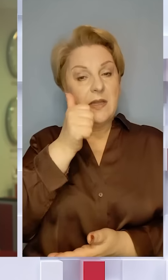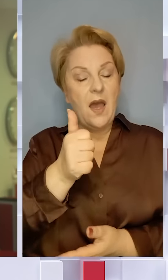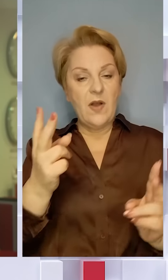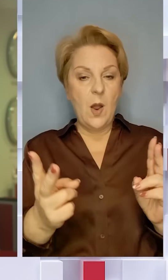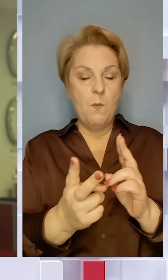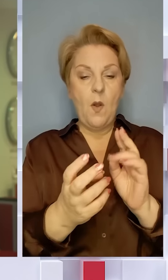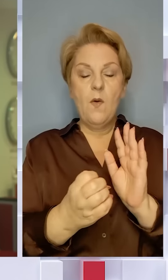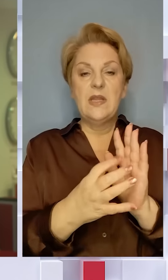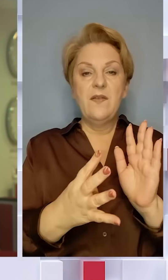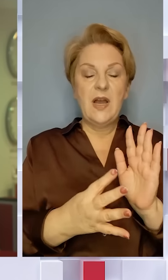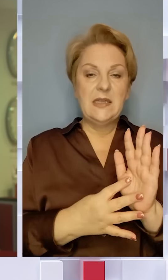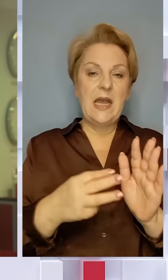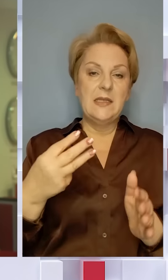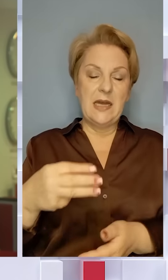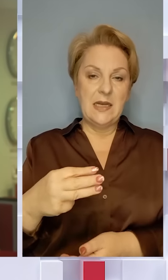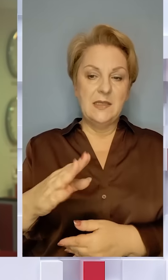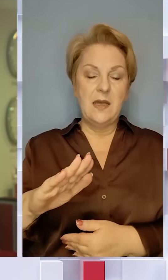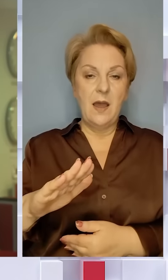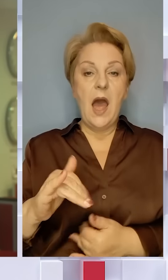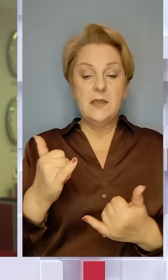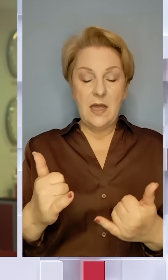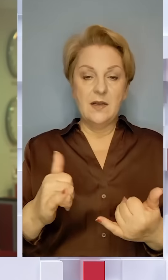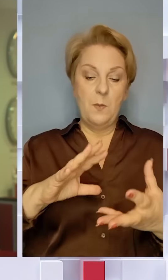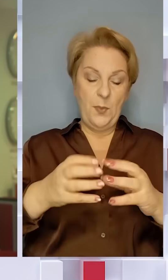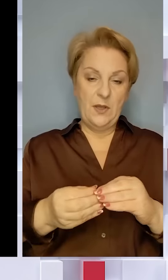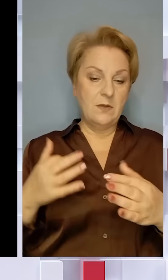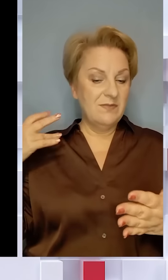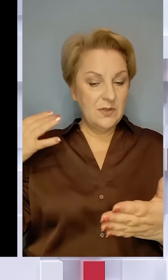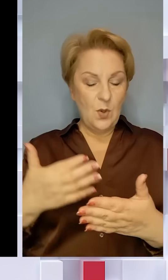побачимось о 19.30. Ну а наразі підсумки цього дня.